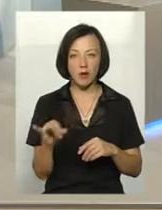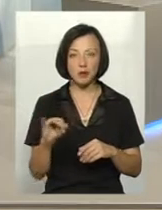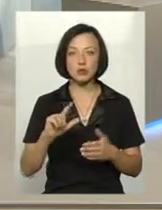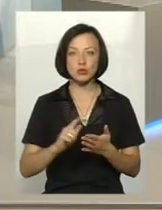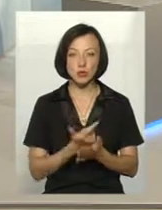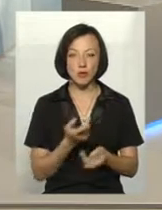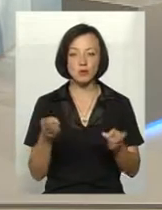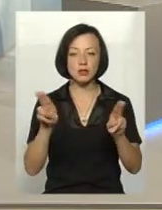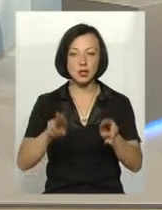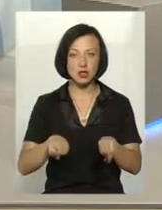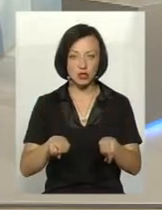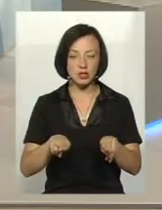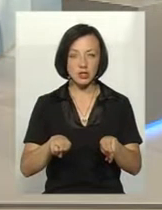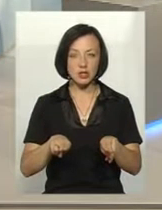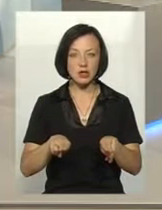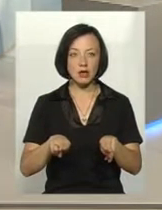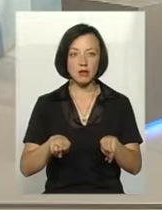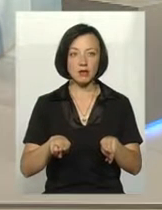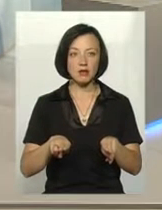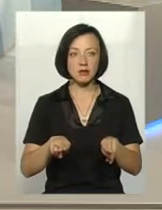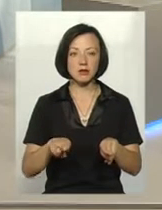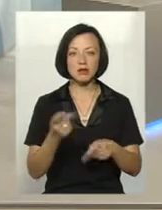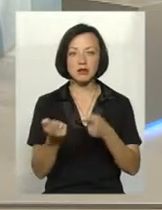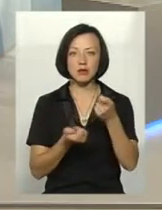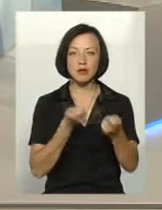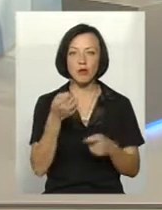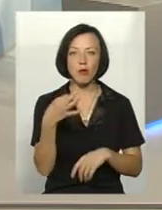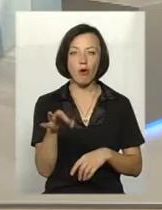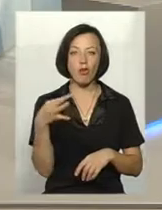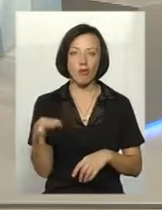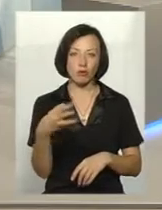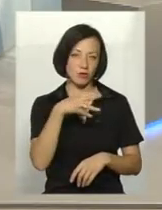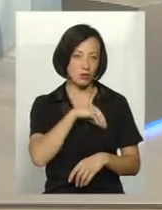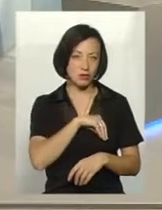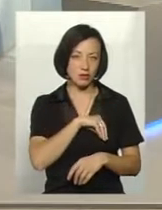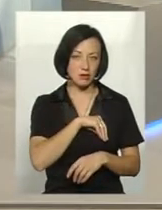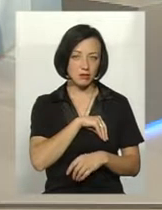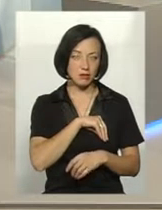вони знову залишаться з дрібною монетою в кишені.